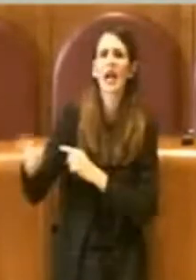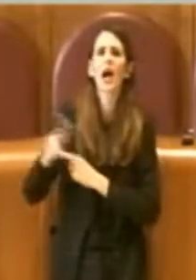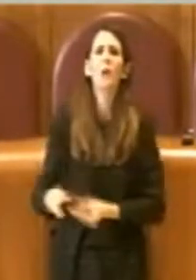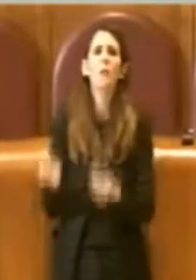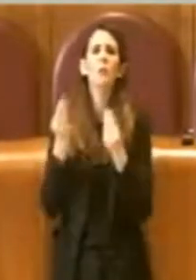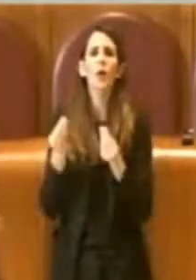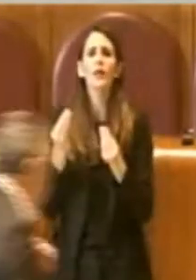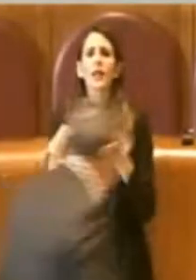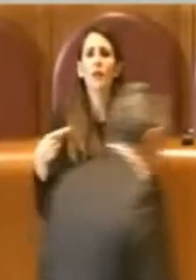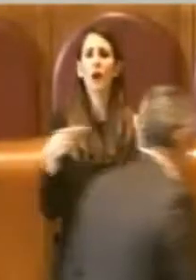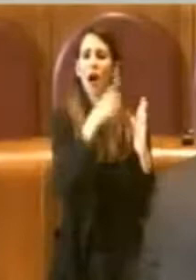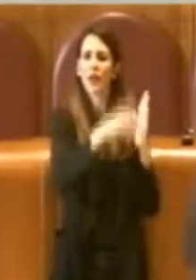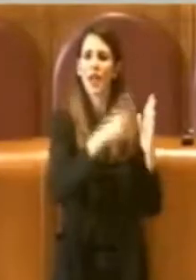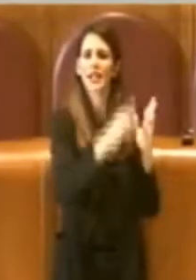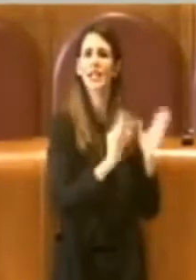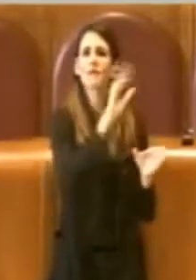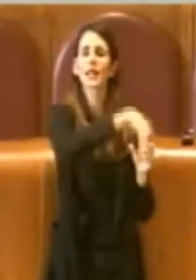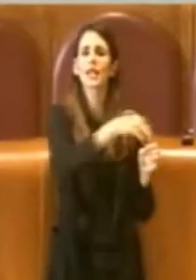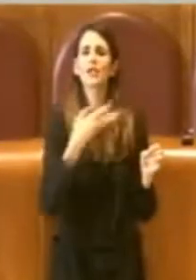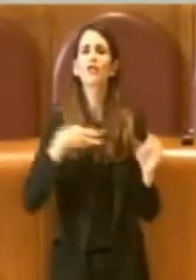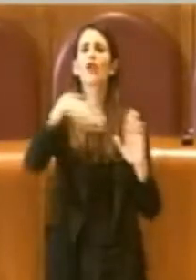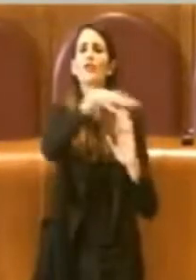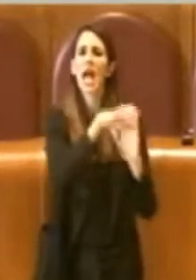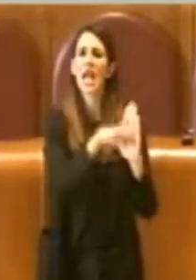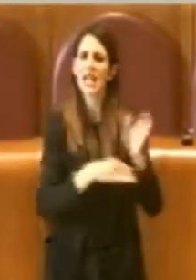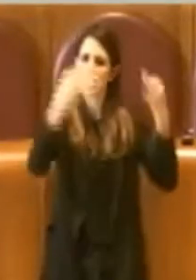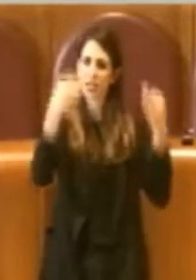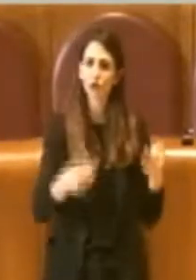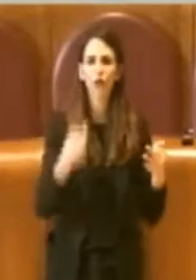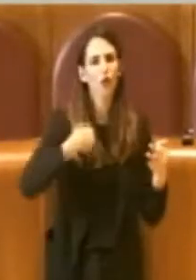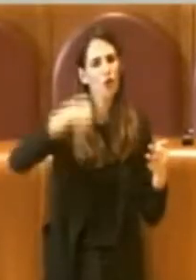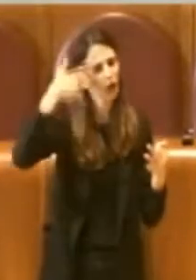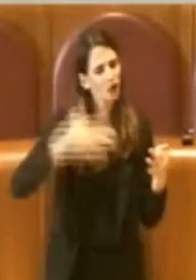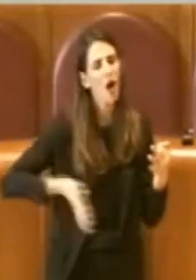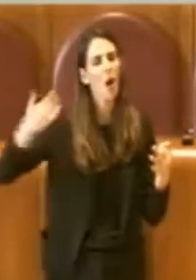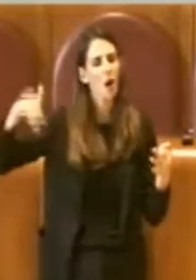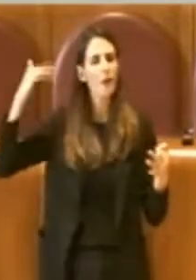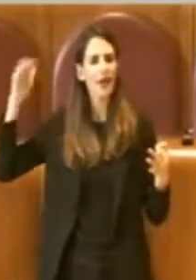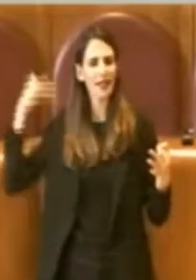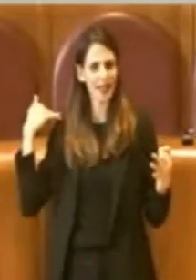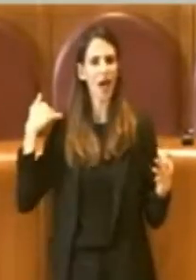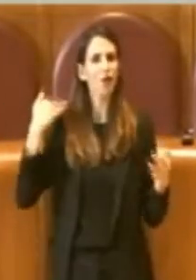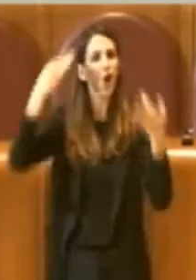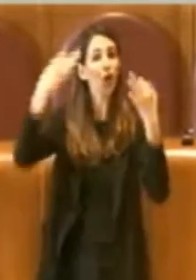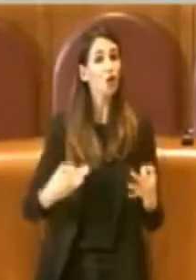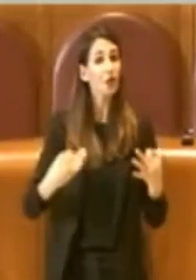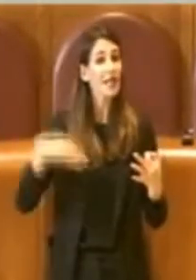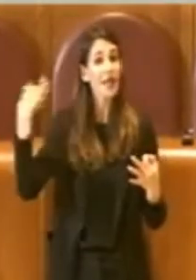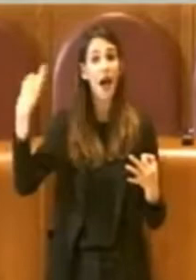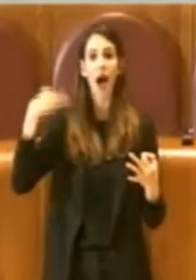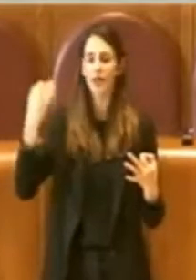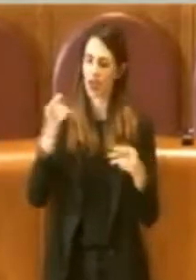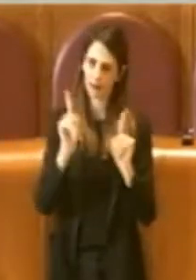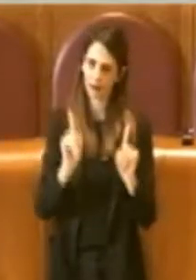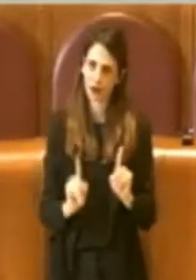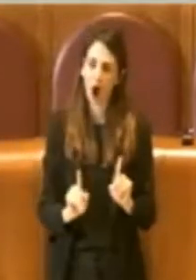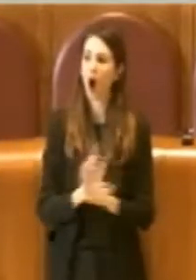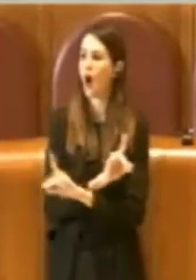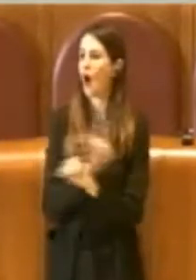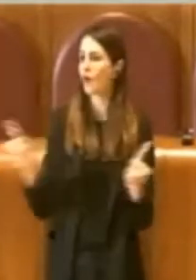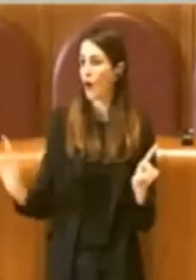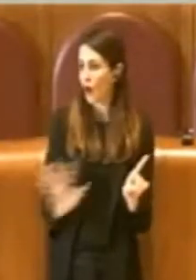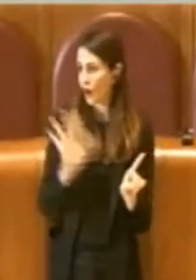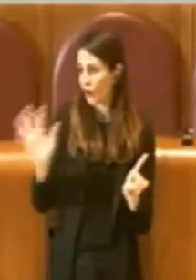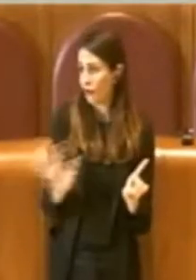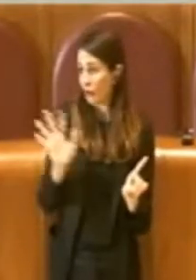rendo conto che in passato tante volte questi iter corretti non sono stati percorsi, per cui gli risulterà strano a loro